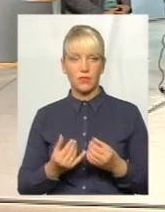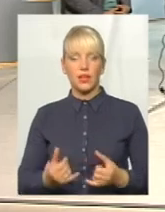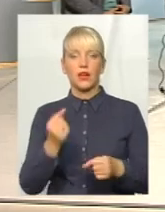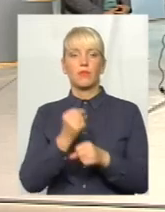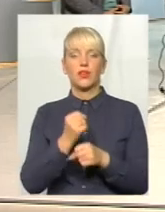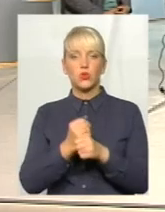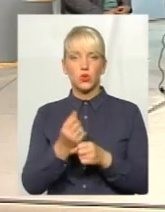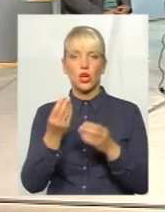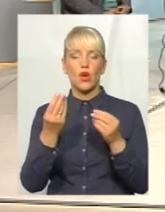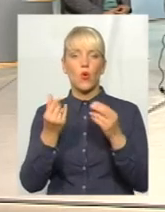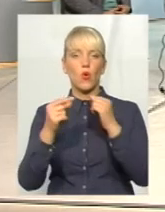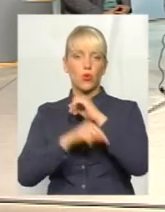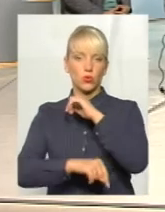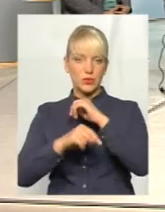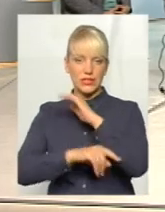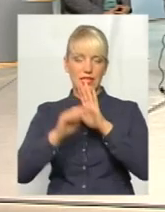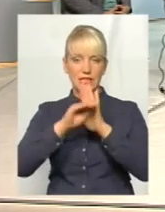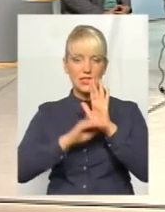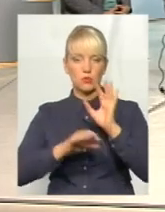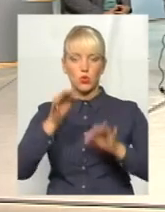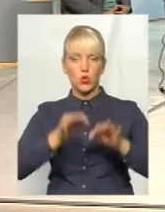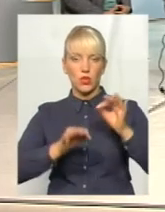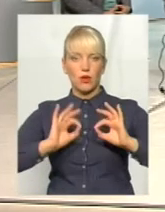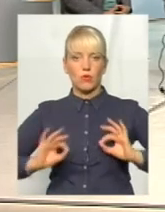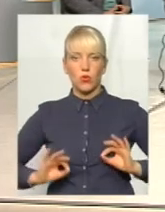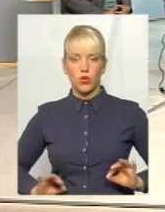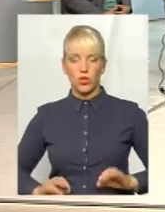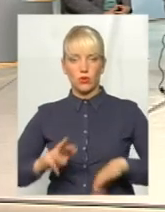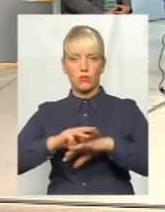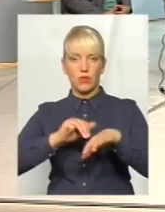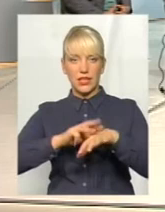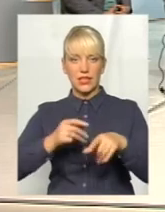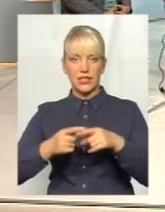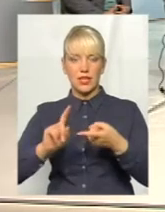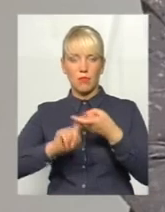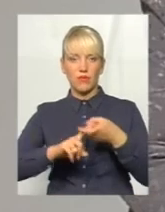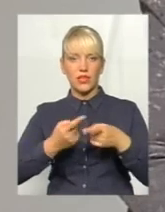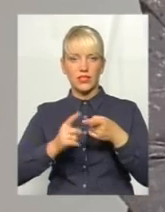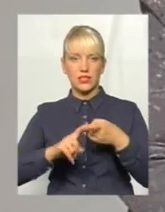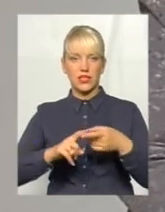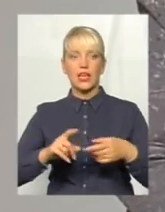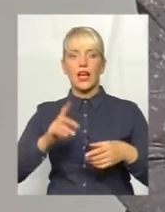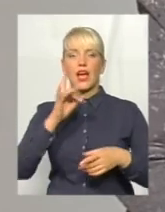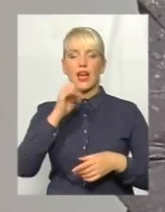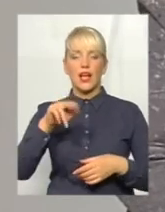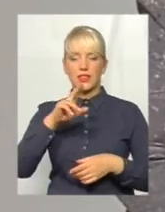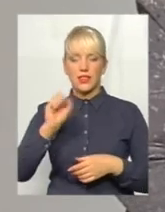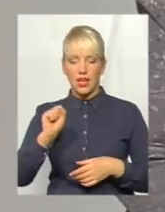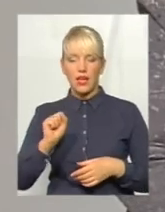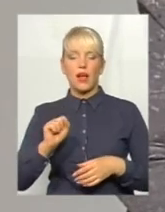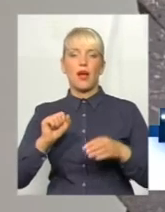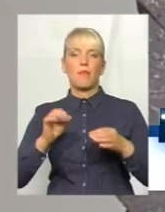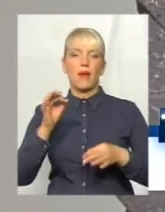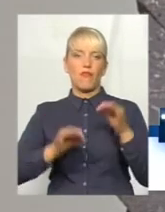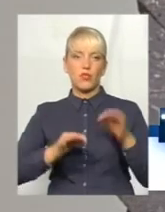корупційна схема і з судами, і з прокуратурою, і з міліцією, і пов'язана разом з тим в Вищій раді правосуддя і Вищої кваліфікаційної